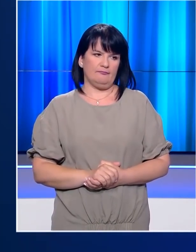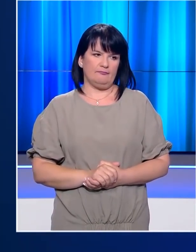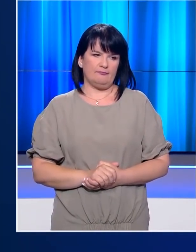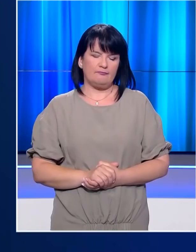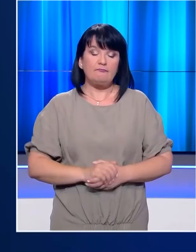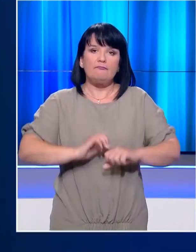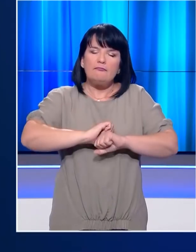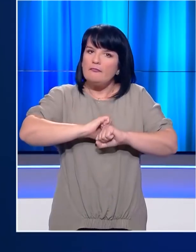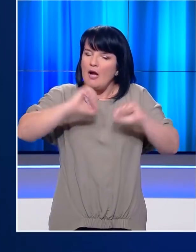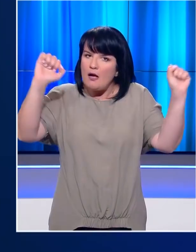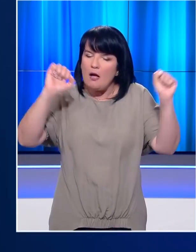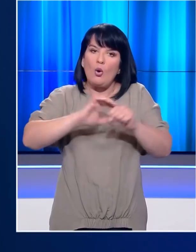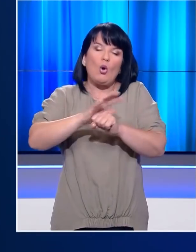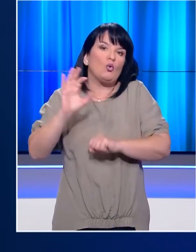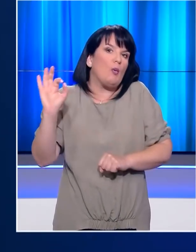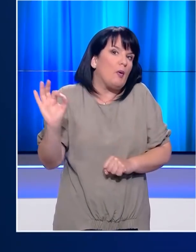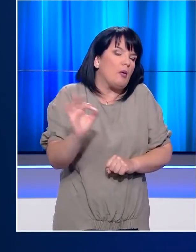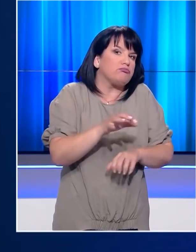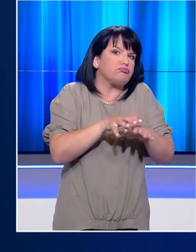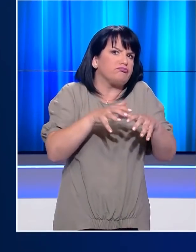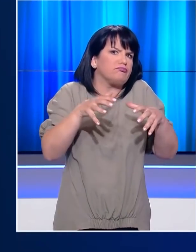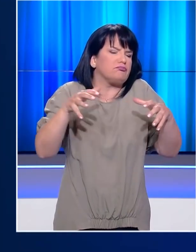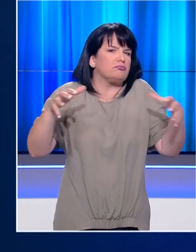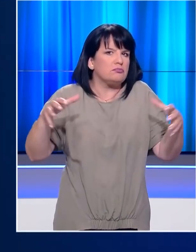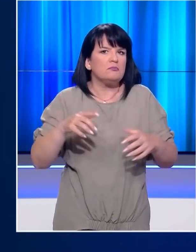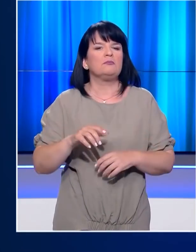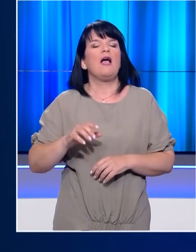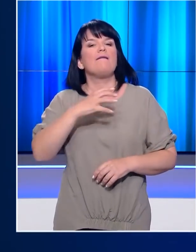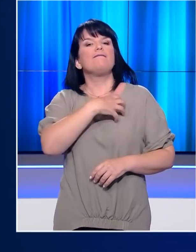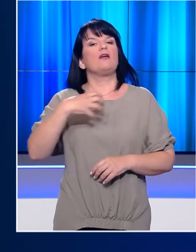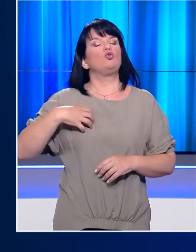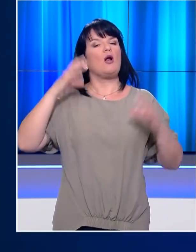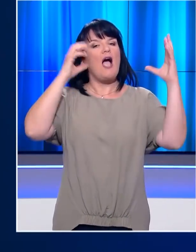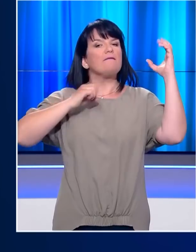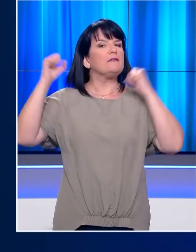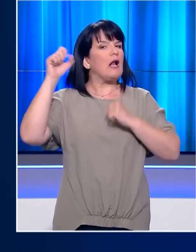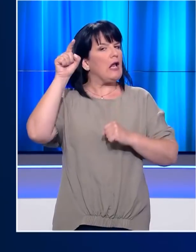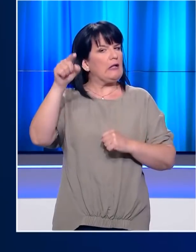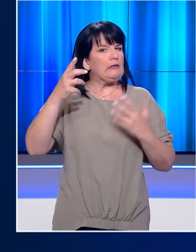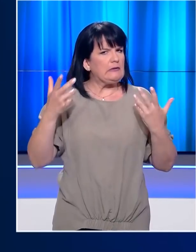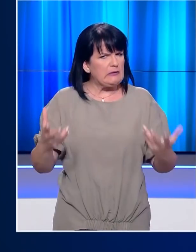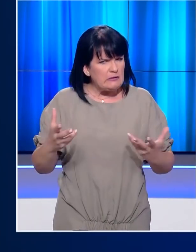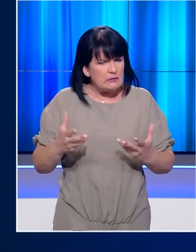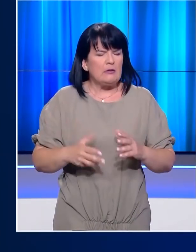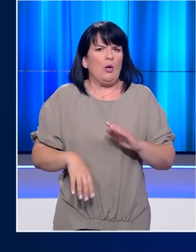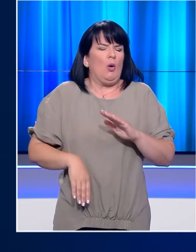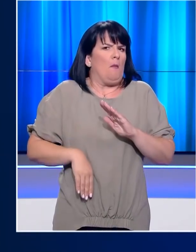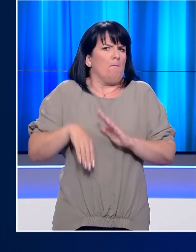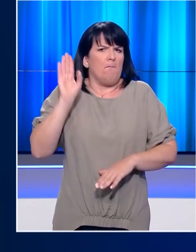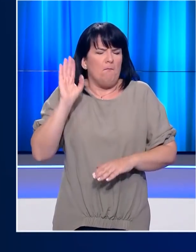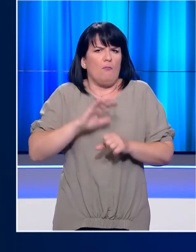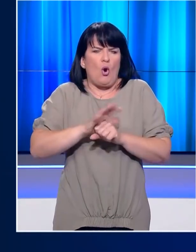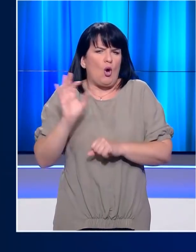Νέο ρεκόρ κρουσμάτων κορονοϊού καταγράφεται τις τελευταίες ώρες στη Βικτόρια της Αυστραλίας. Μετά την εκτόξευση της διασποράς της